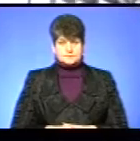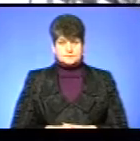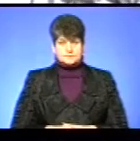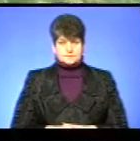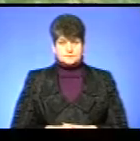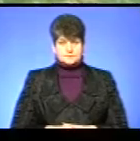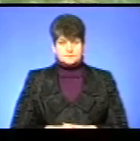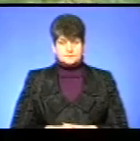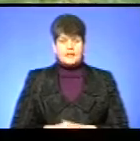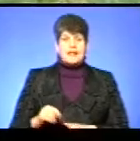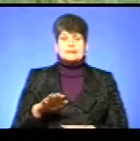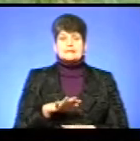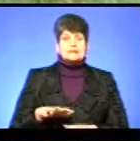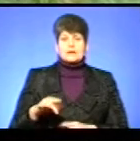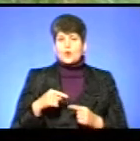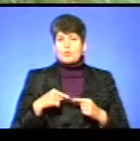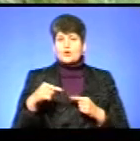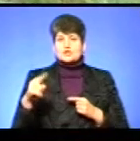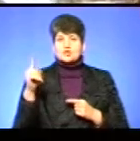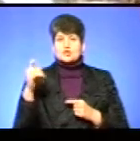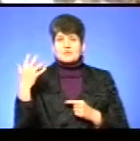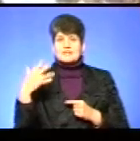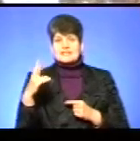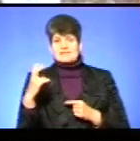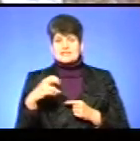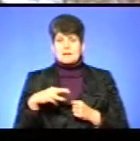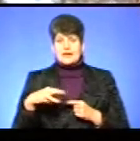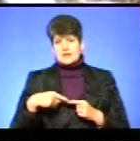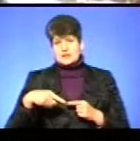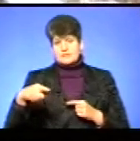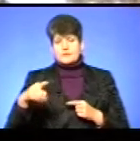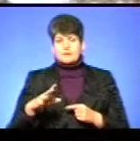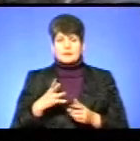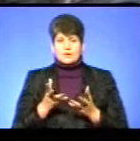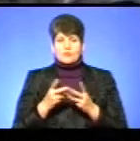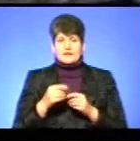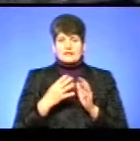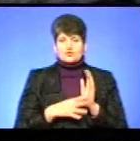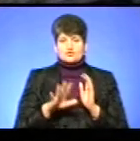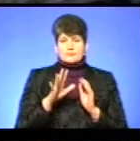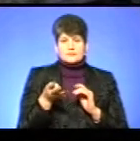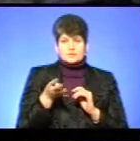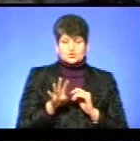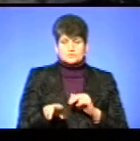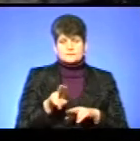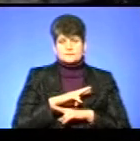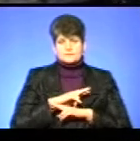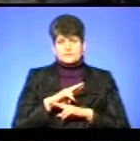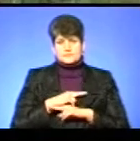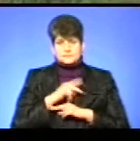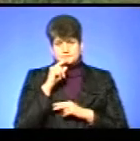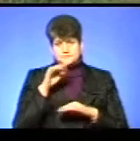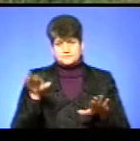На території протяжністю 150-200 метрів ми нарахували 95 особин Мартина Озерного.